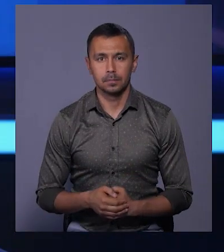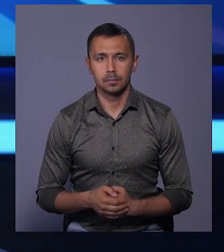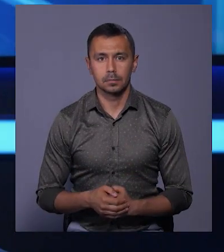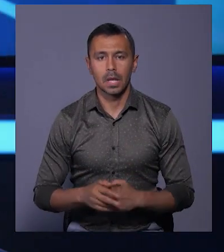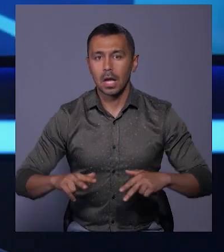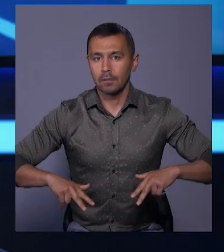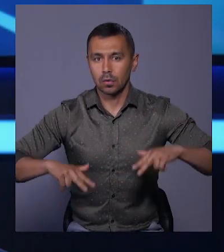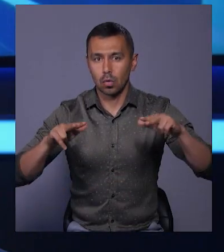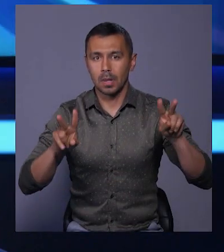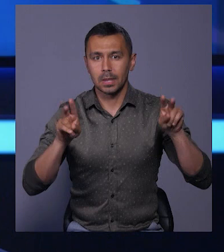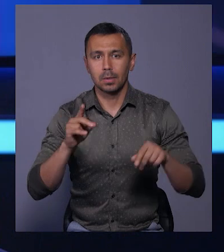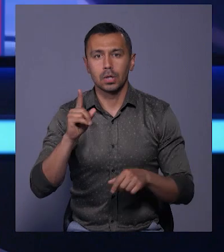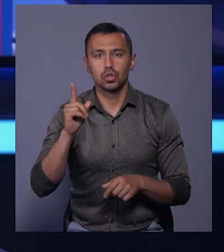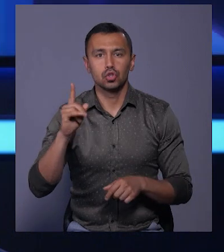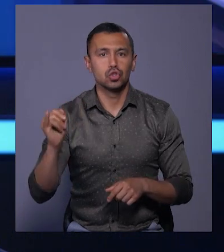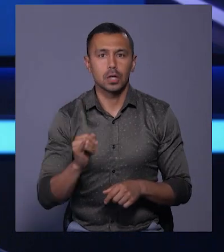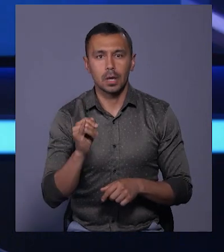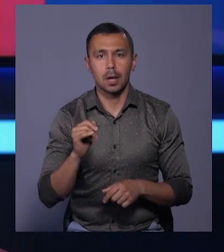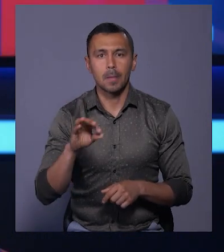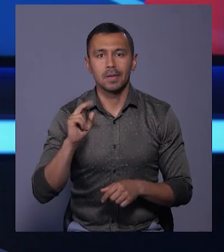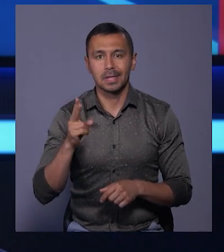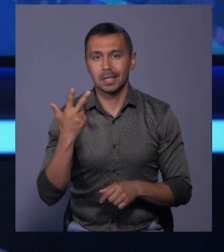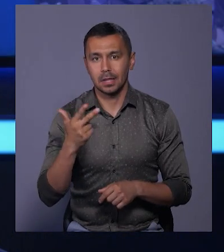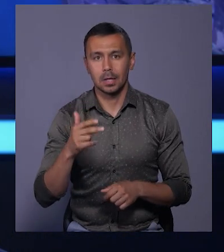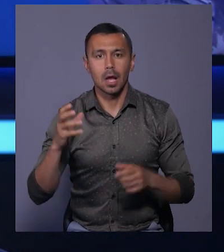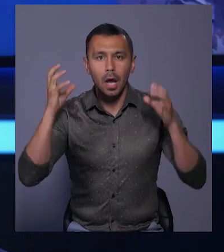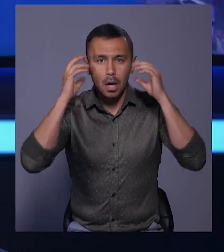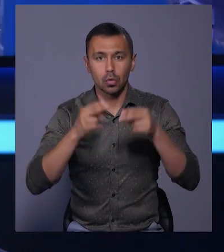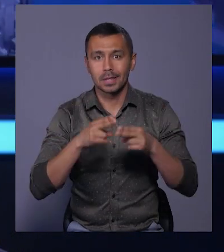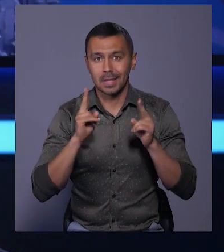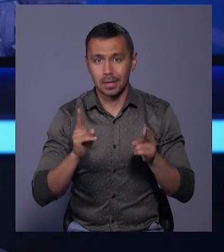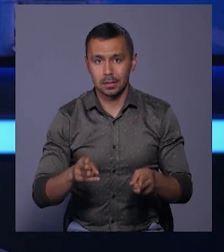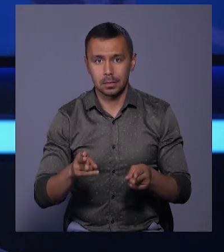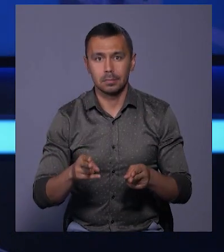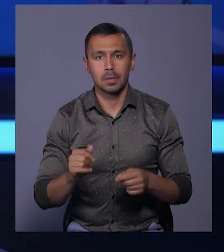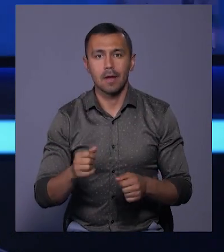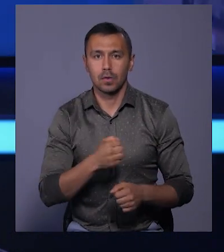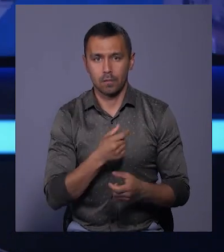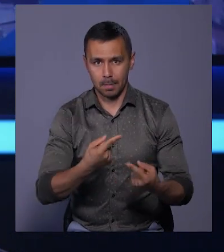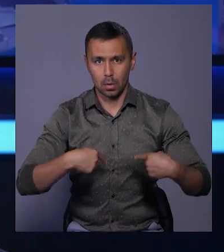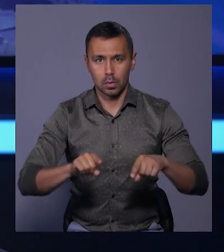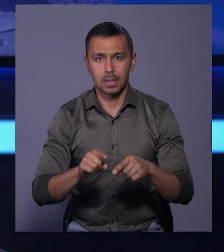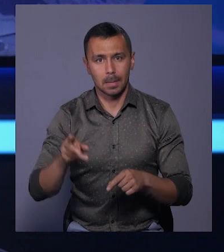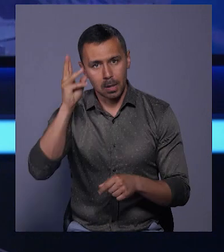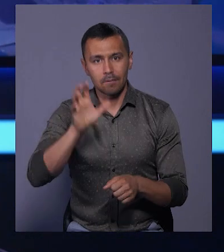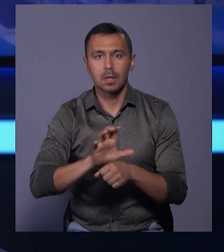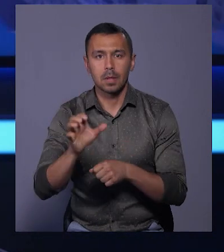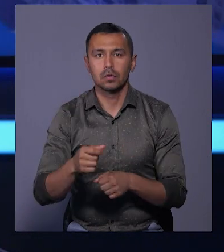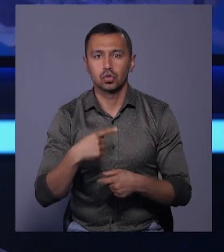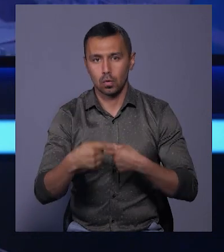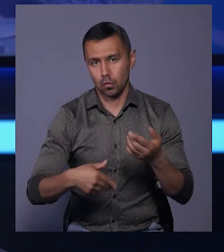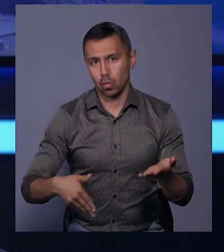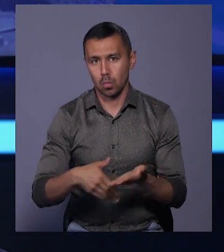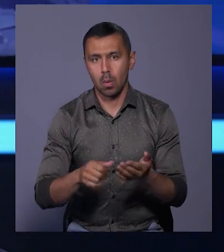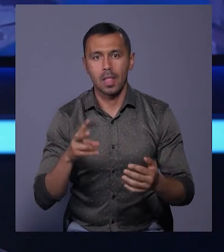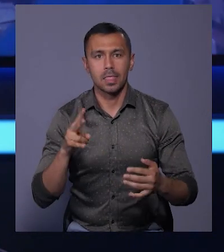Ветрокоптери типу DJI, Mavic 3 та радіостанції «Моторола». Для військових підрозділів з Хмельницького відправили чергову